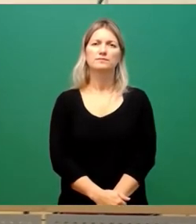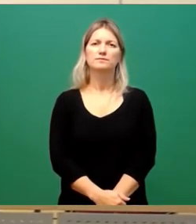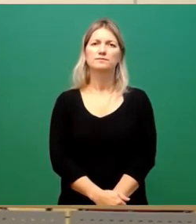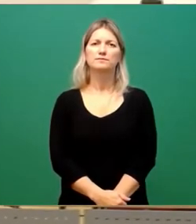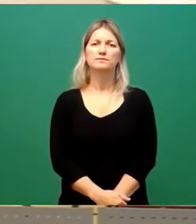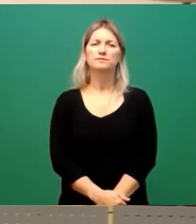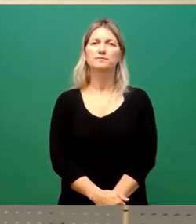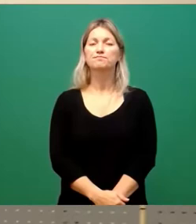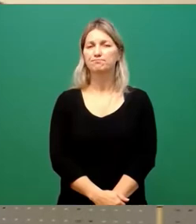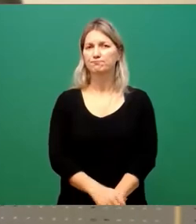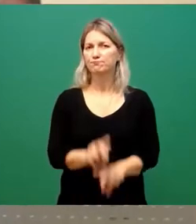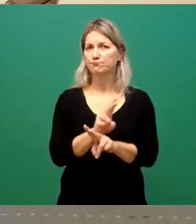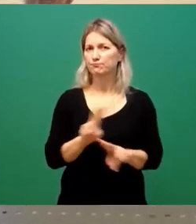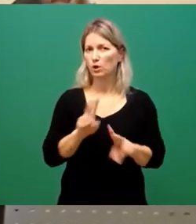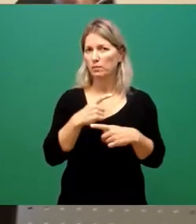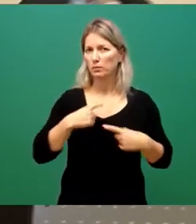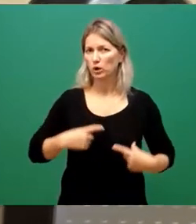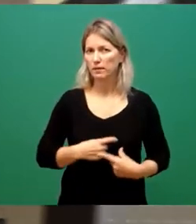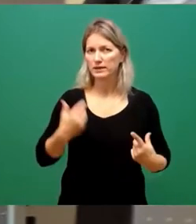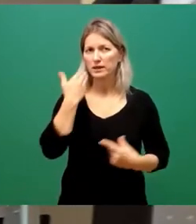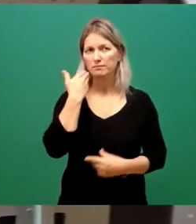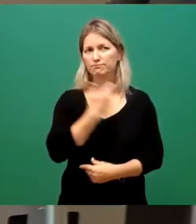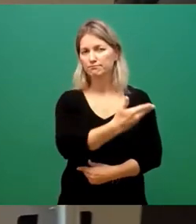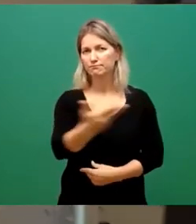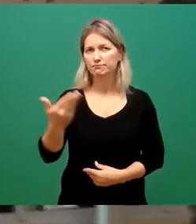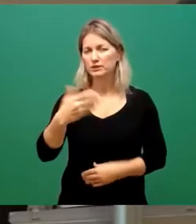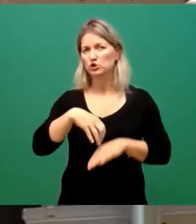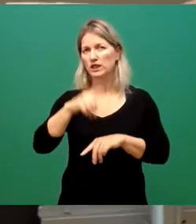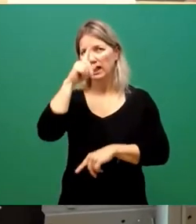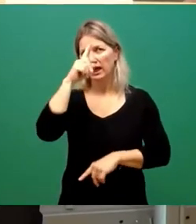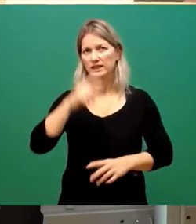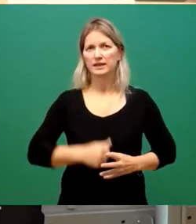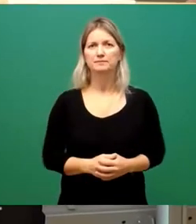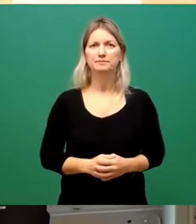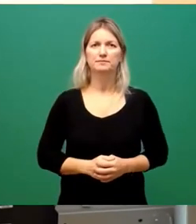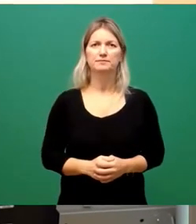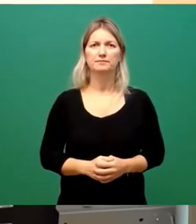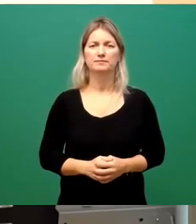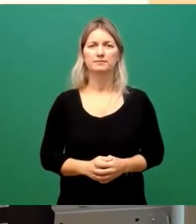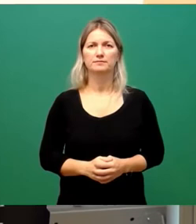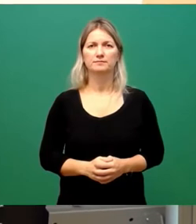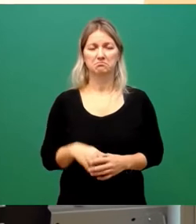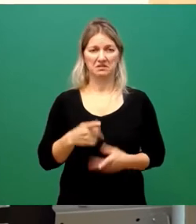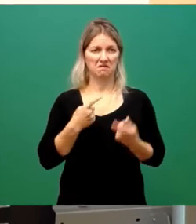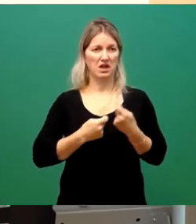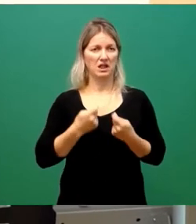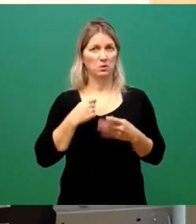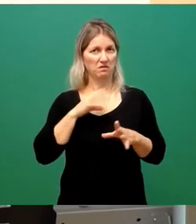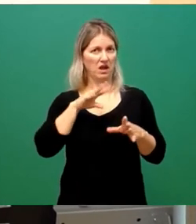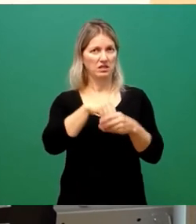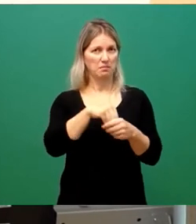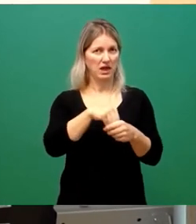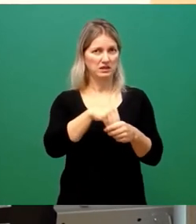Sehr geehrter Herr Oberbürgermeister, liebe Stadträtin, liebe Stadträte, ich bin ja nicht an diesen Verhandlungen beteiligt gewesen und musste also von den